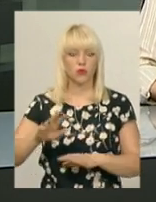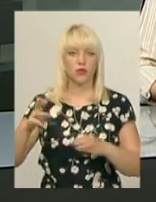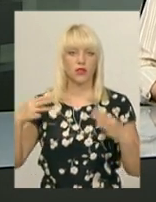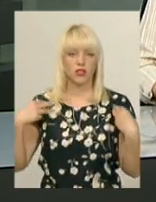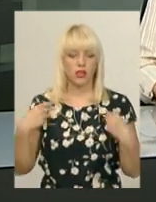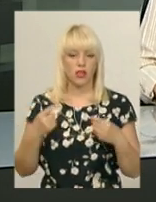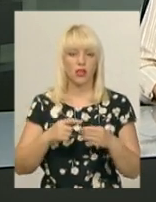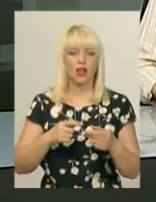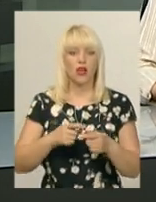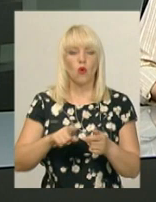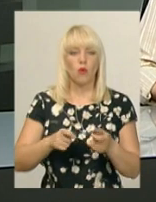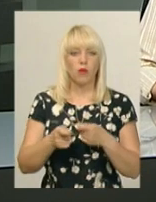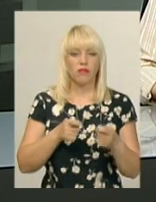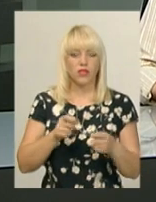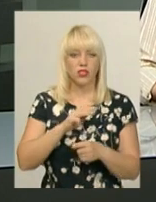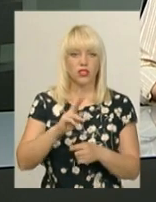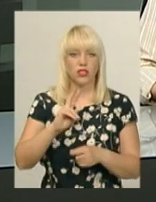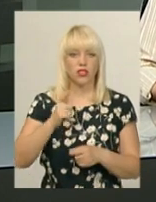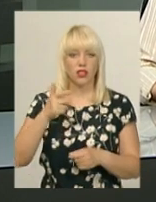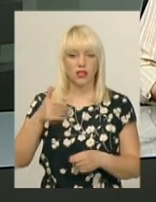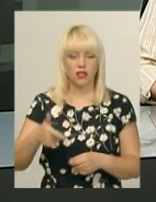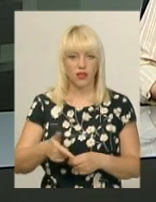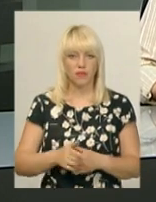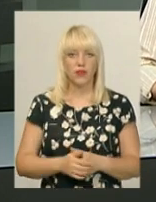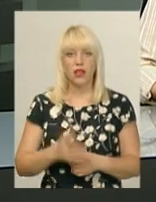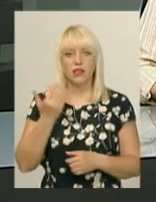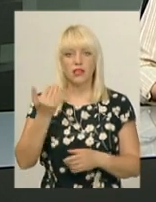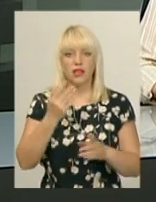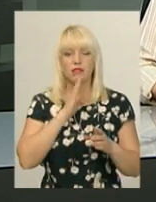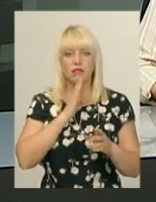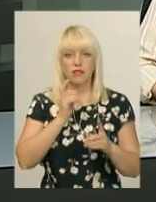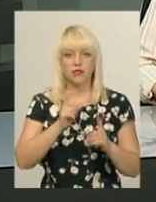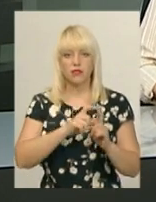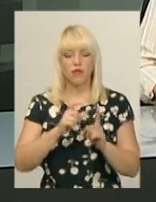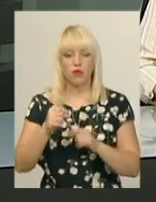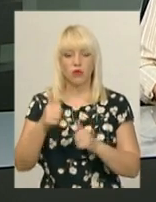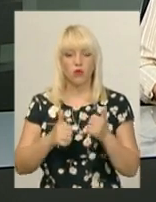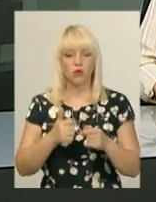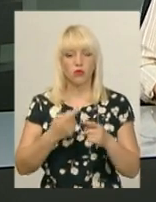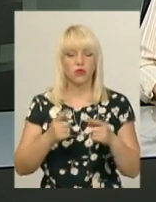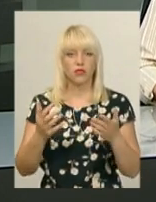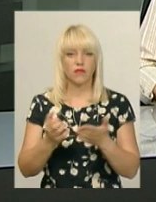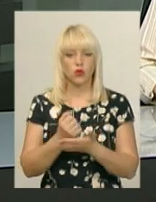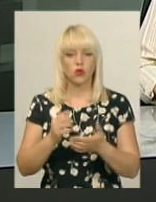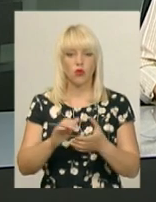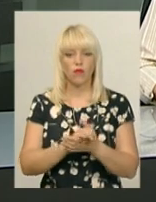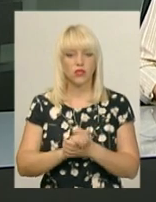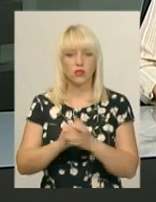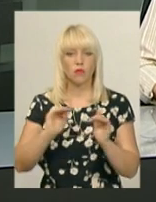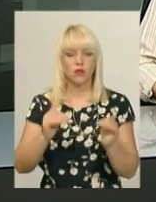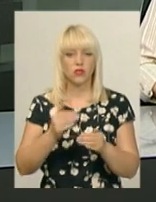міського управління житлово-комунального господарства Наталія Вітковська. За її словами, конкурс за цим лотом виграло товариство з обмеженою